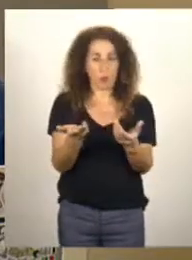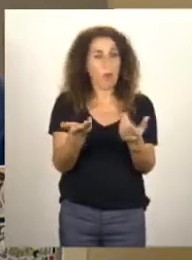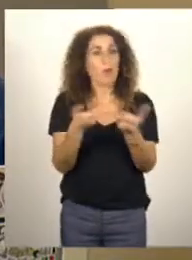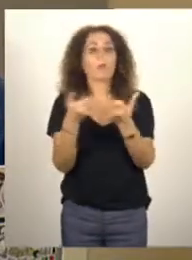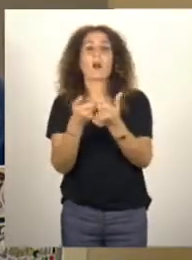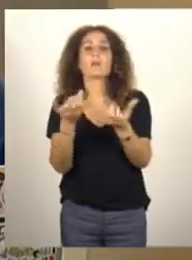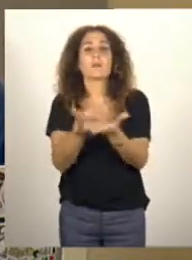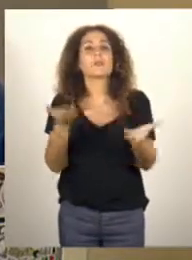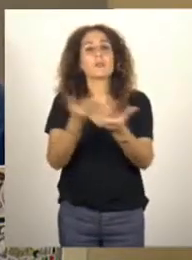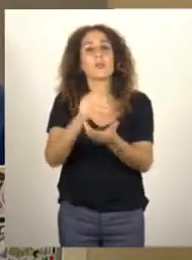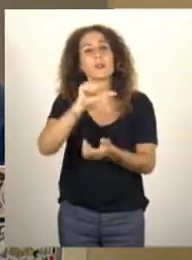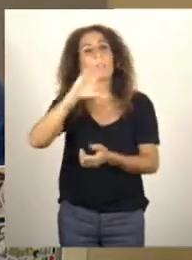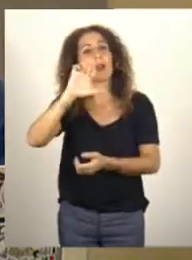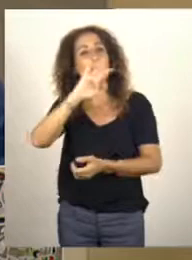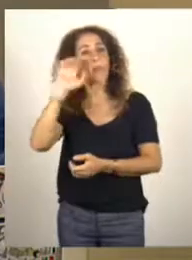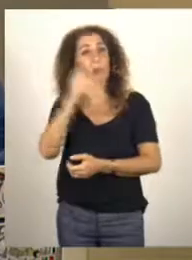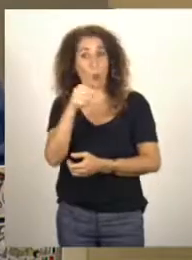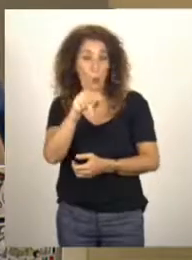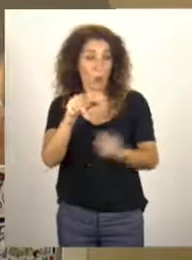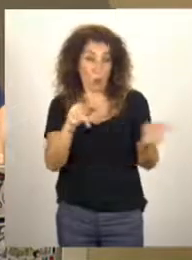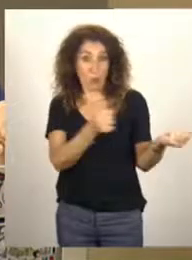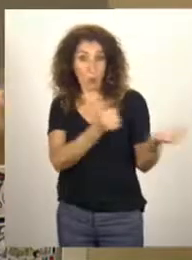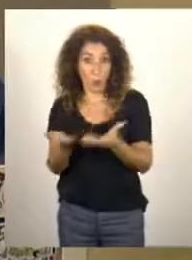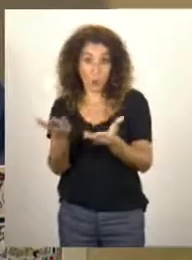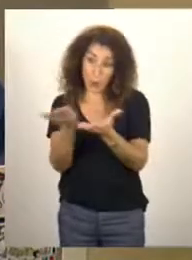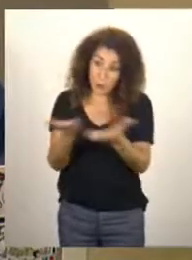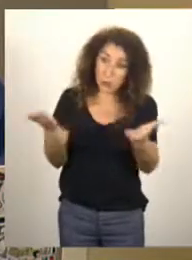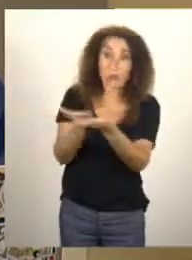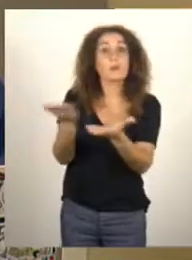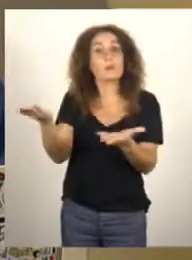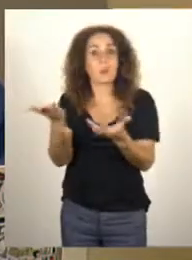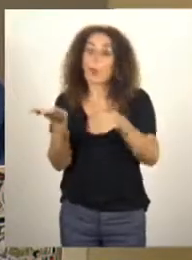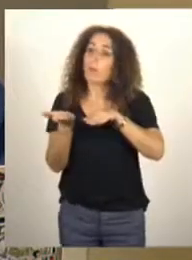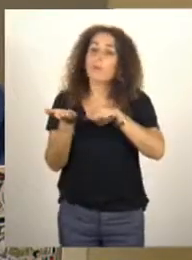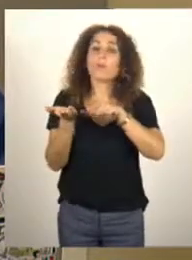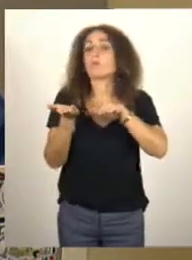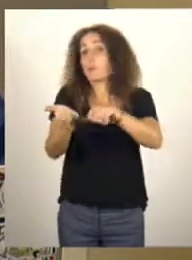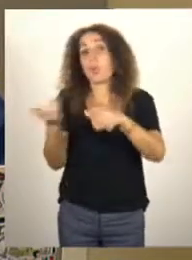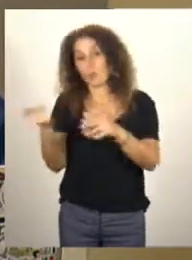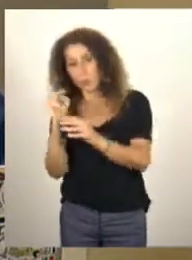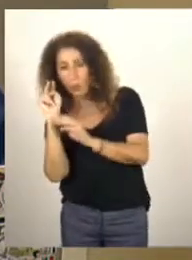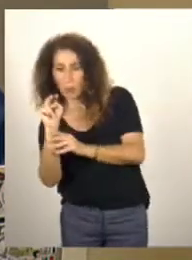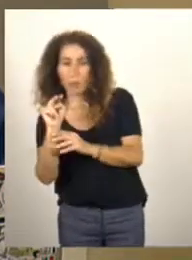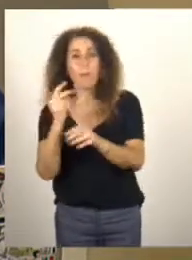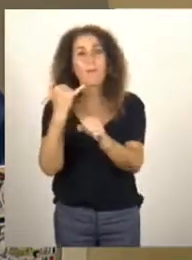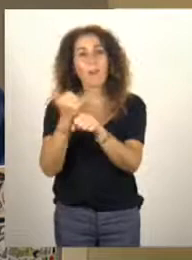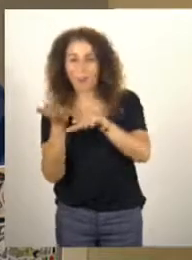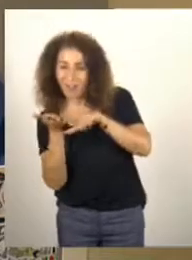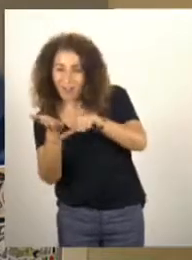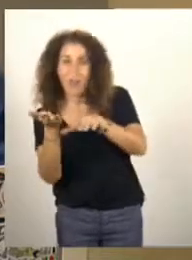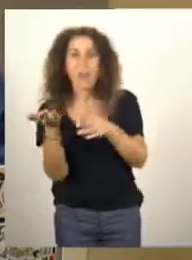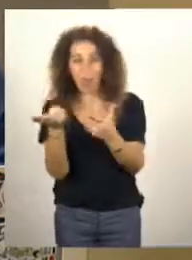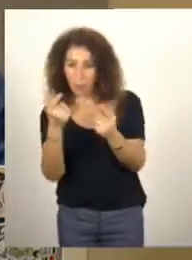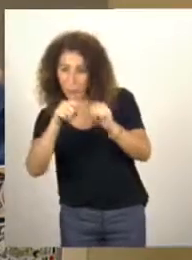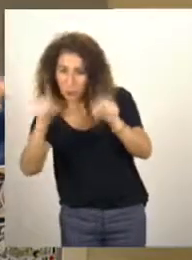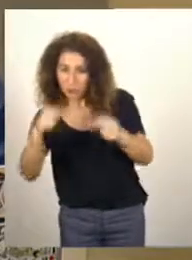exemple dans le cadre du hackathon. Ils pourraient visualiser la structure du budget de l'État comme elle actuellement